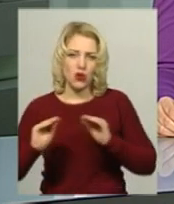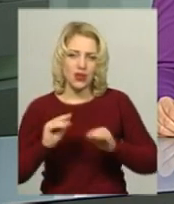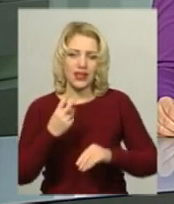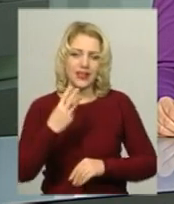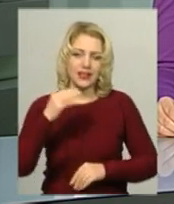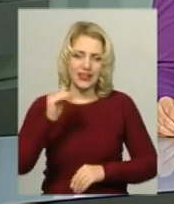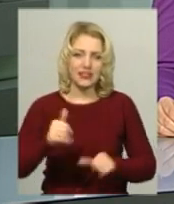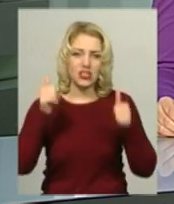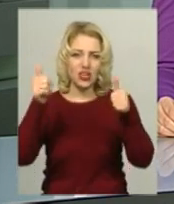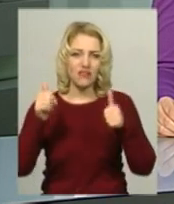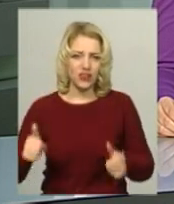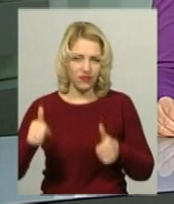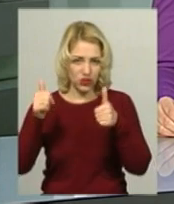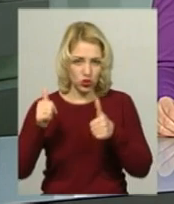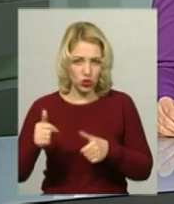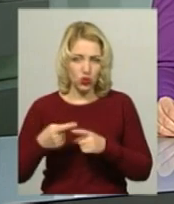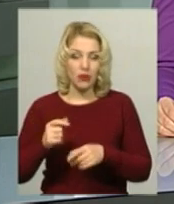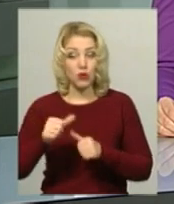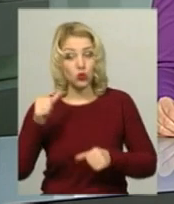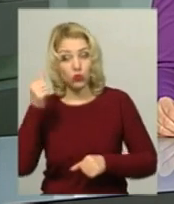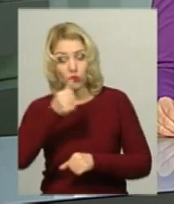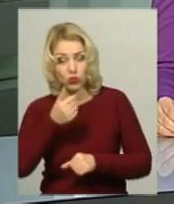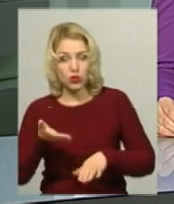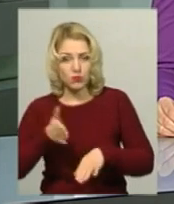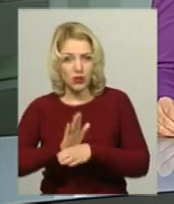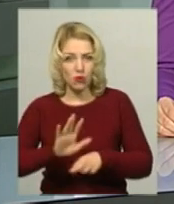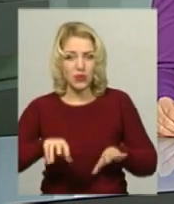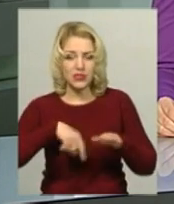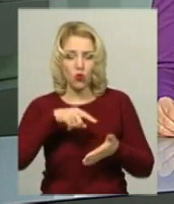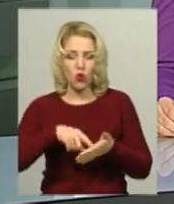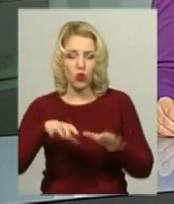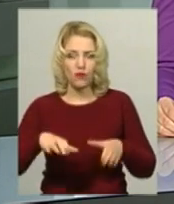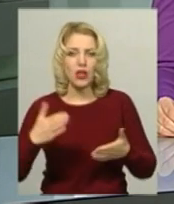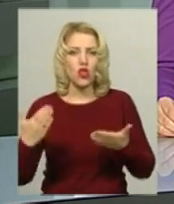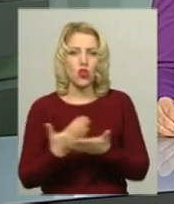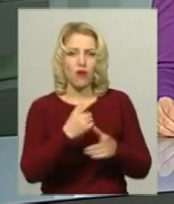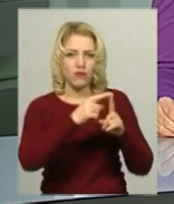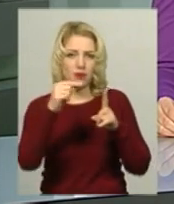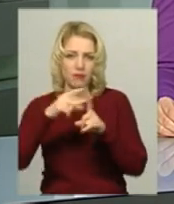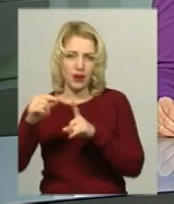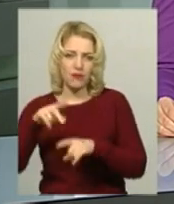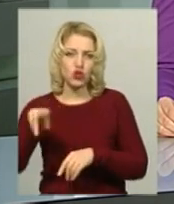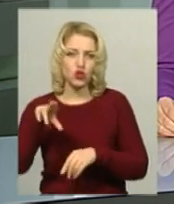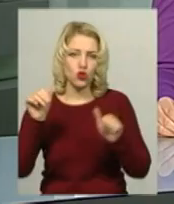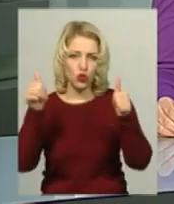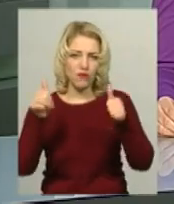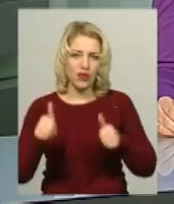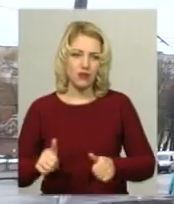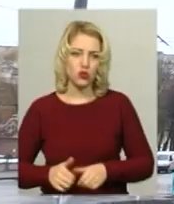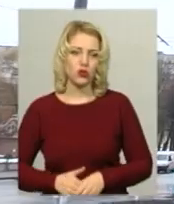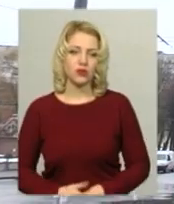вивісок. Минулого року розпорядженням міського голови затвердили нові правила щодо вивісок. Подробиці у сюжеті Лесі Боровець.